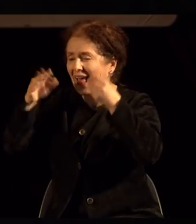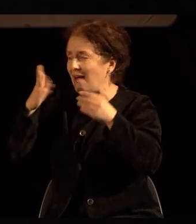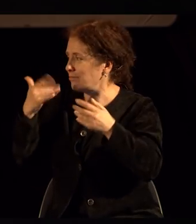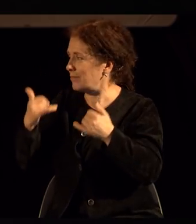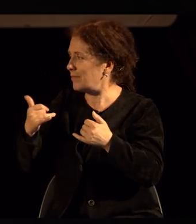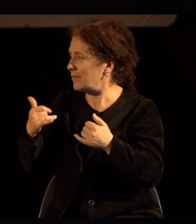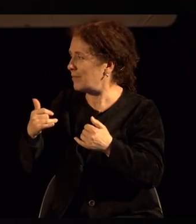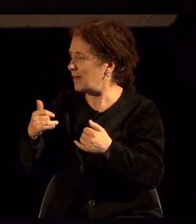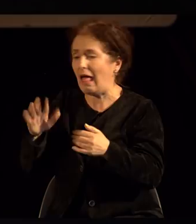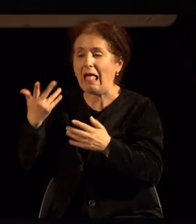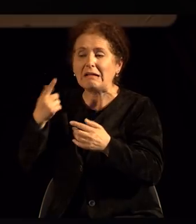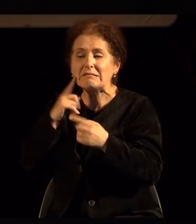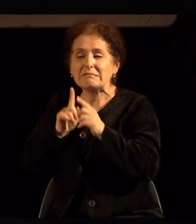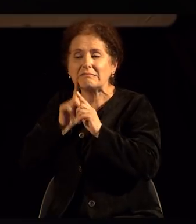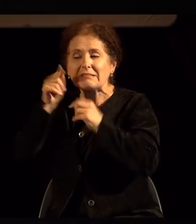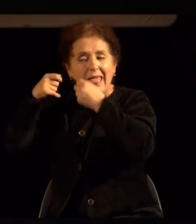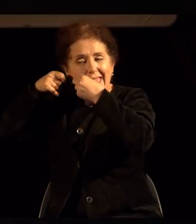случайно да ни имам некој бабулјич